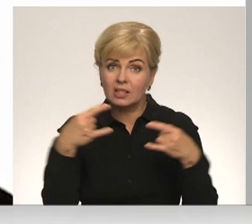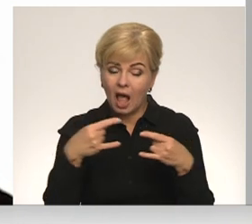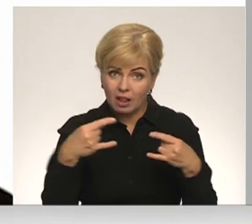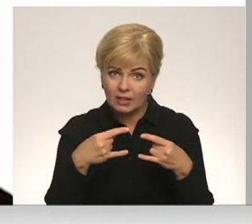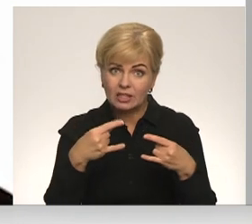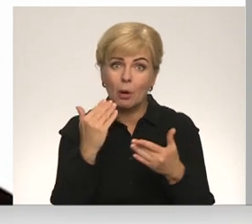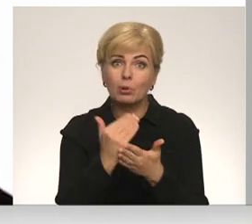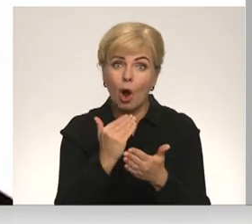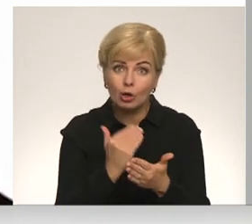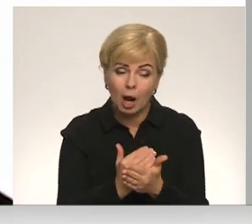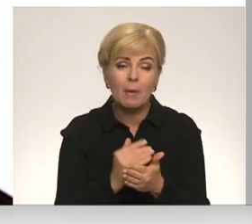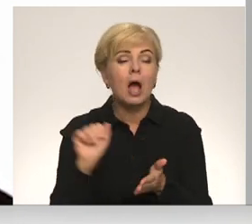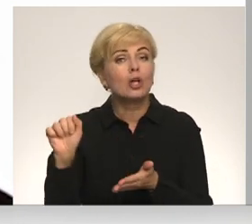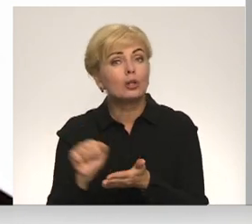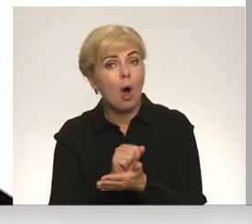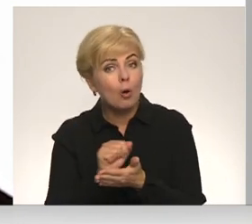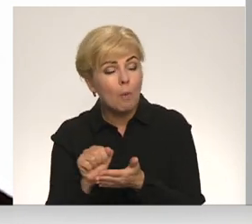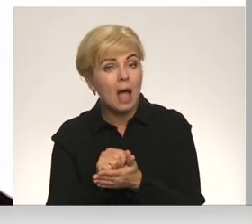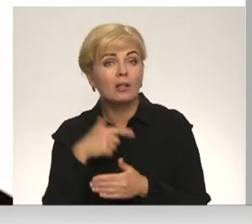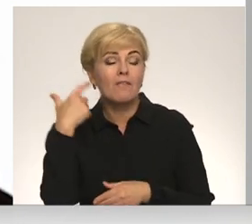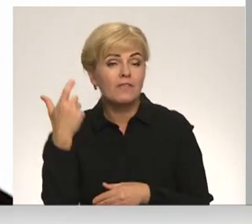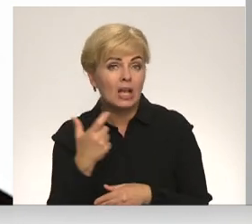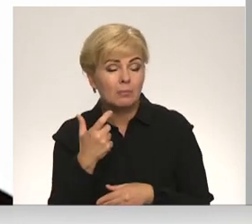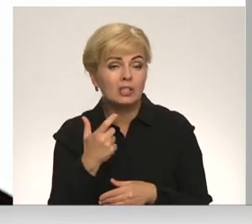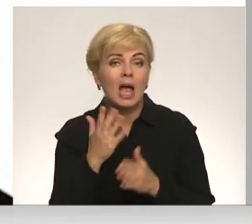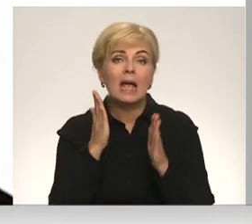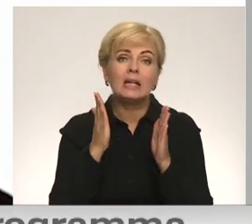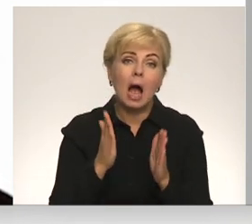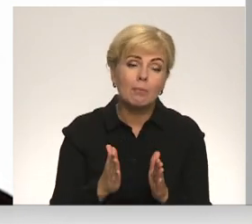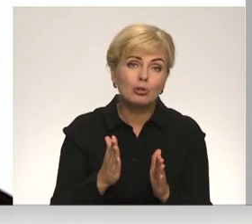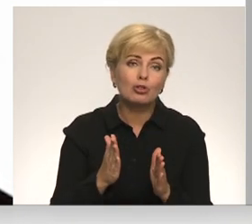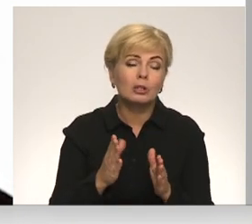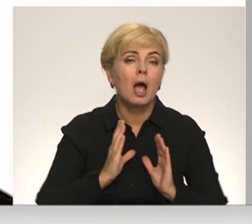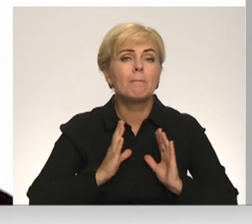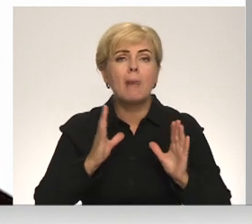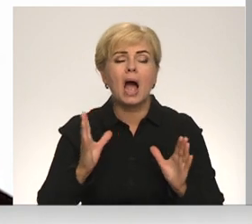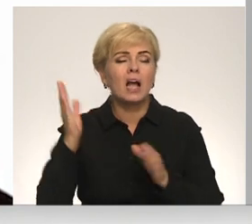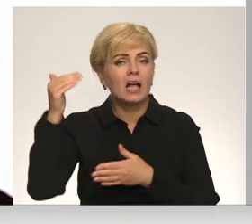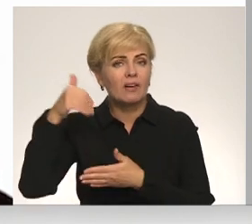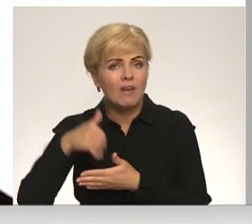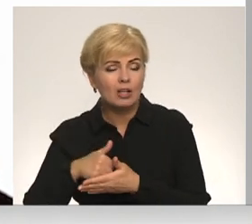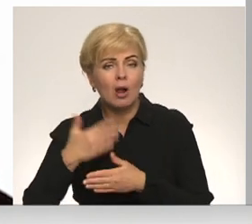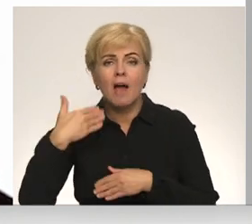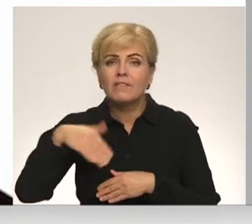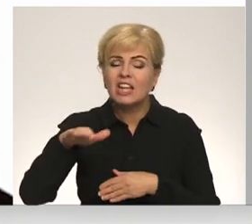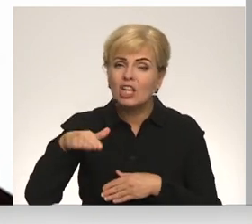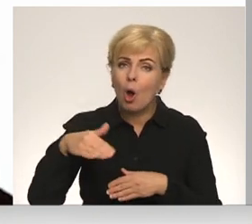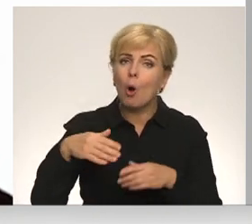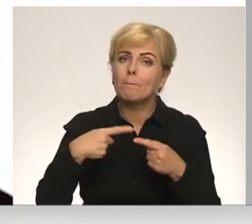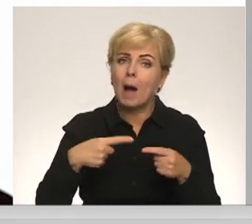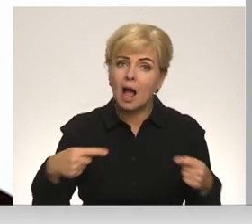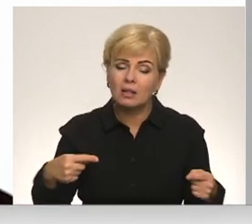ēterā. Gan dokumentālās filmās, kur ir iemūžināti bagātīgi vēsturiskie videomateriāli,